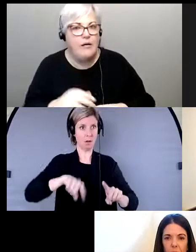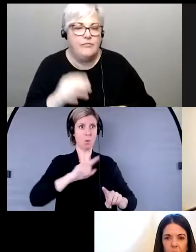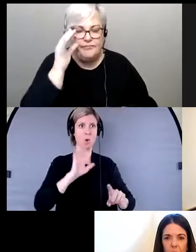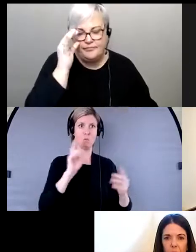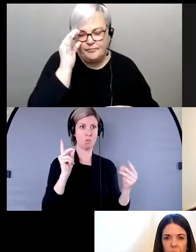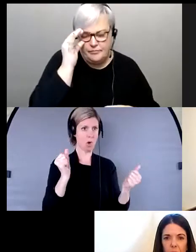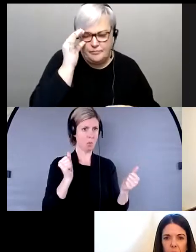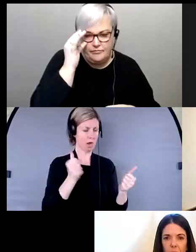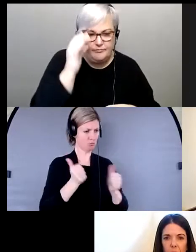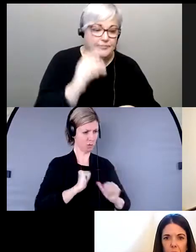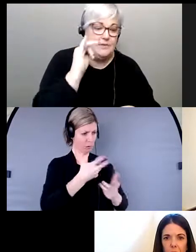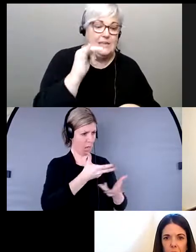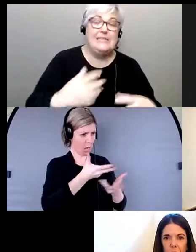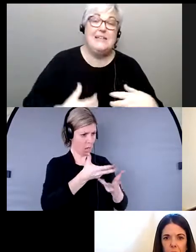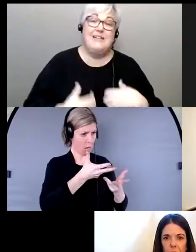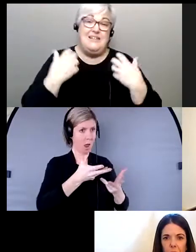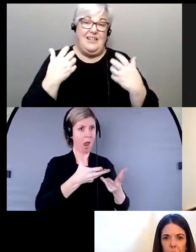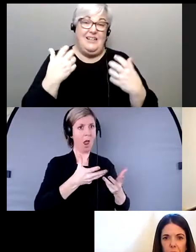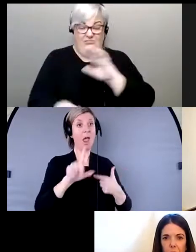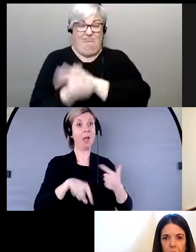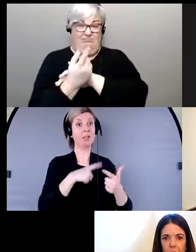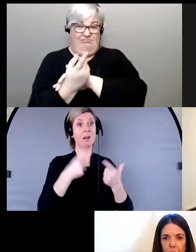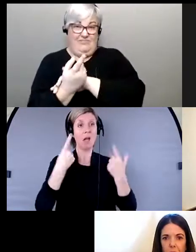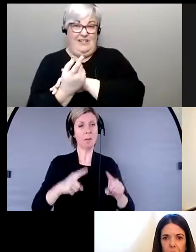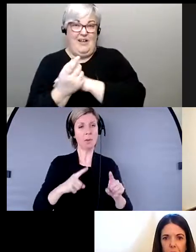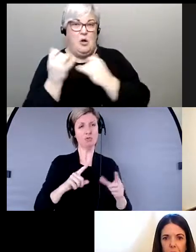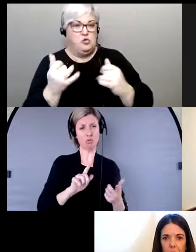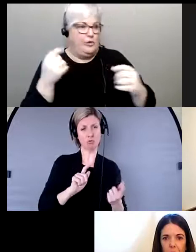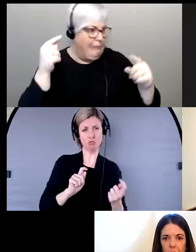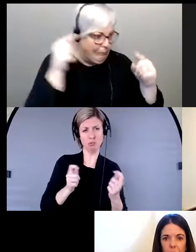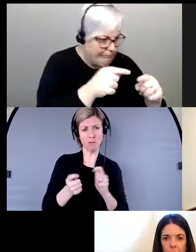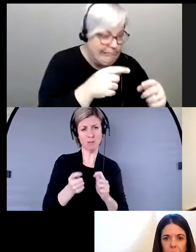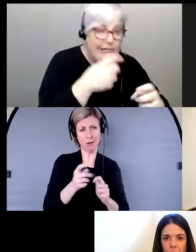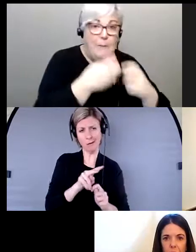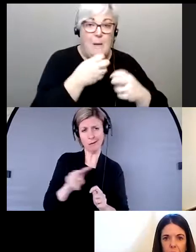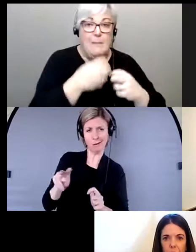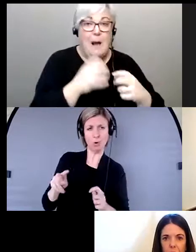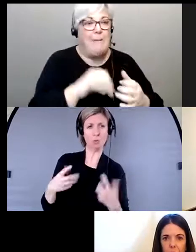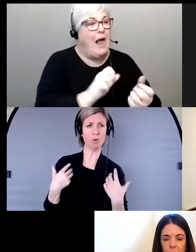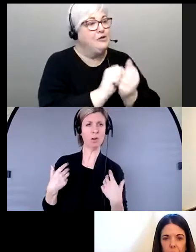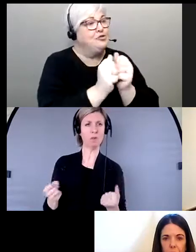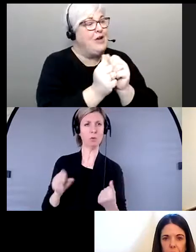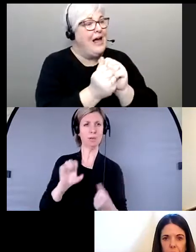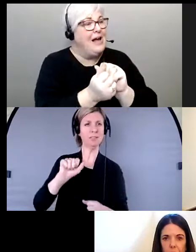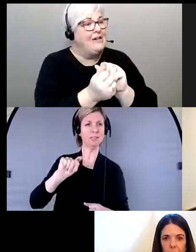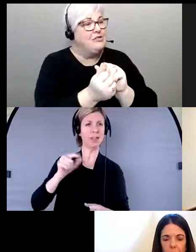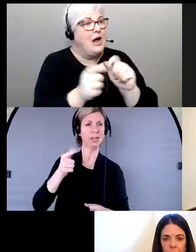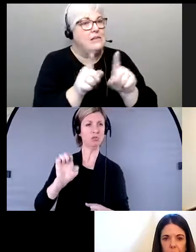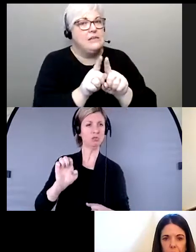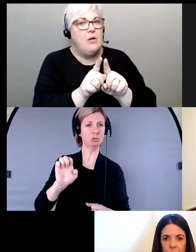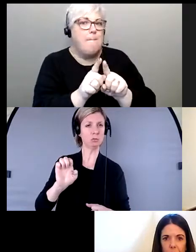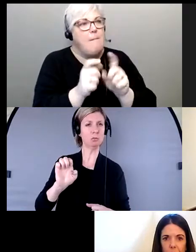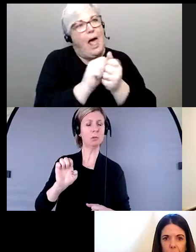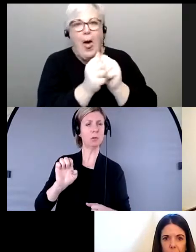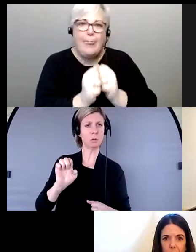Lorsqu'une crise arrive, on s'adresse aux problèmes immédiatement et lorsque la situation commence à changer, on commence à adapter un peu nos